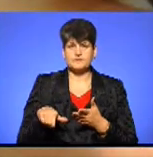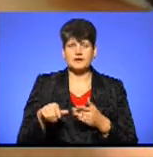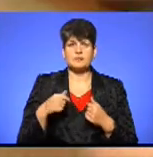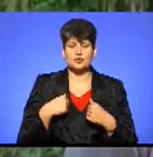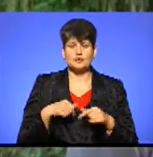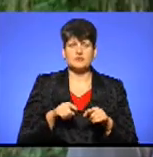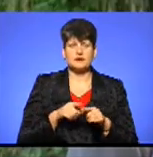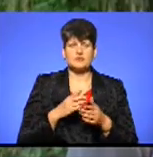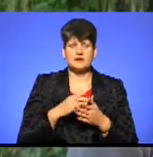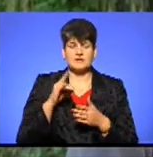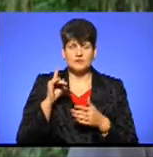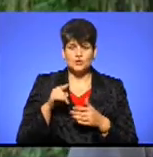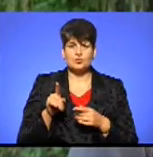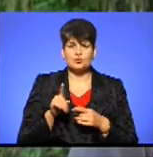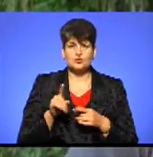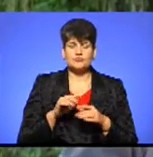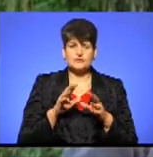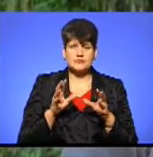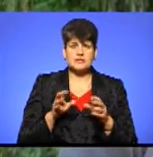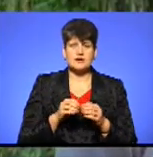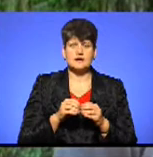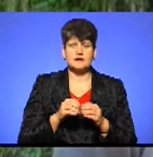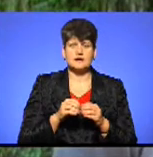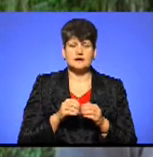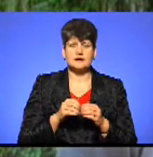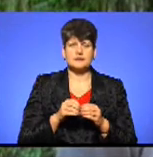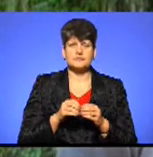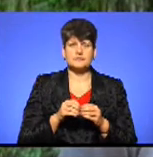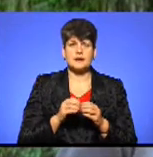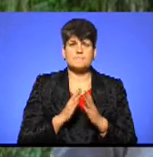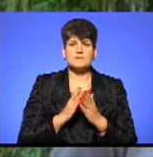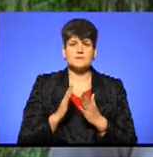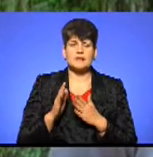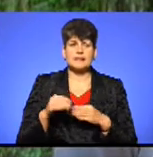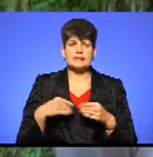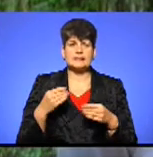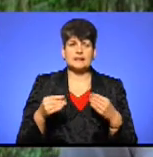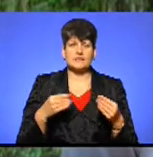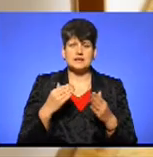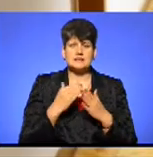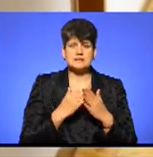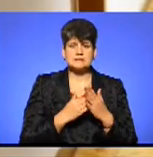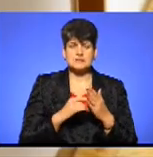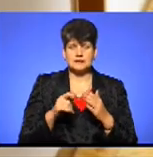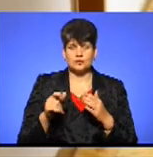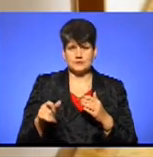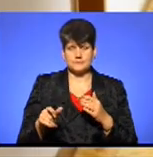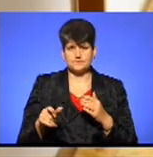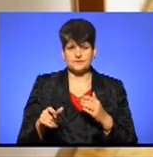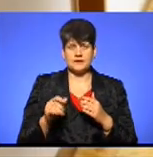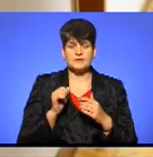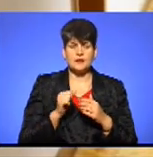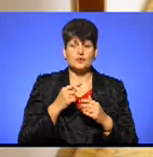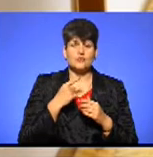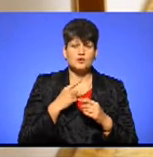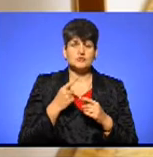стало відомо про те, що взагалі на бібліотеках давали списки людей. Андріан каже, те,